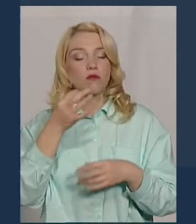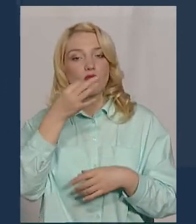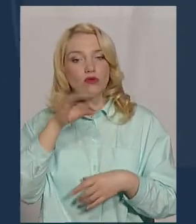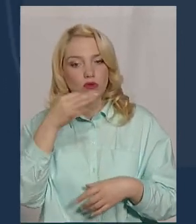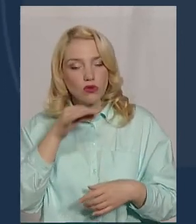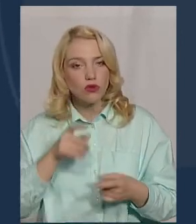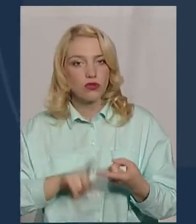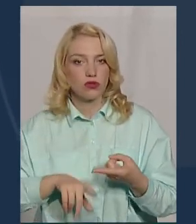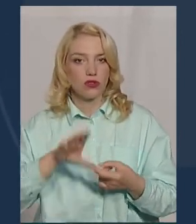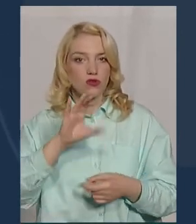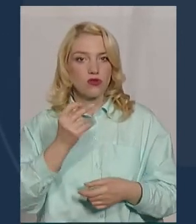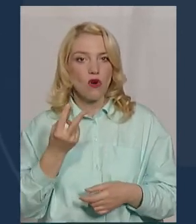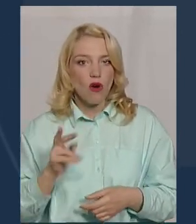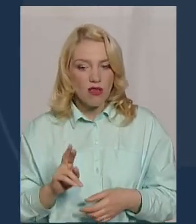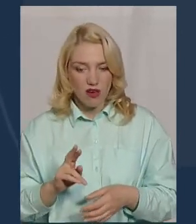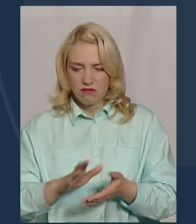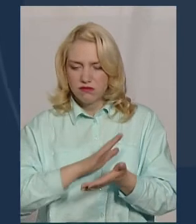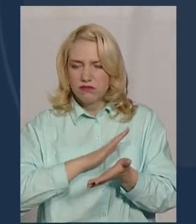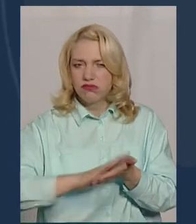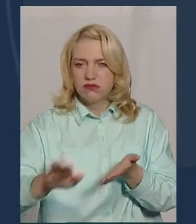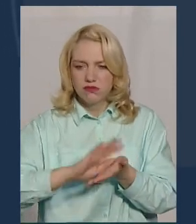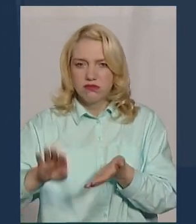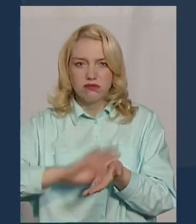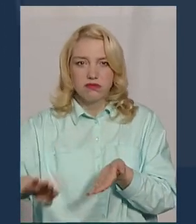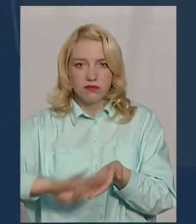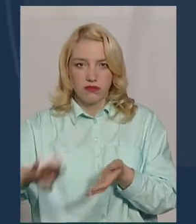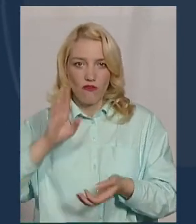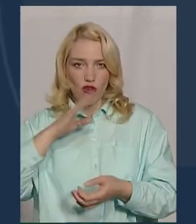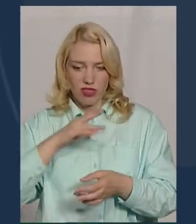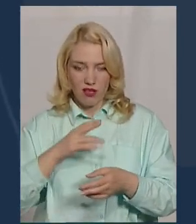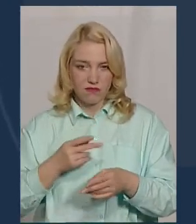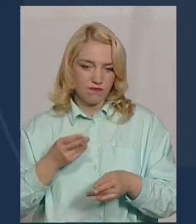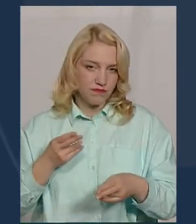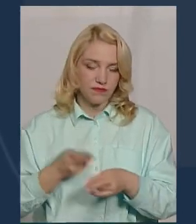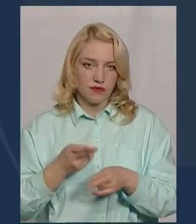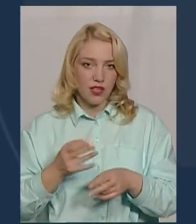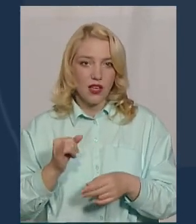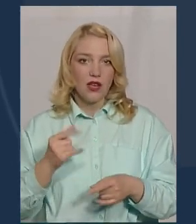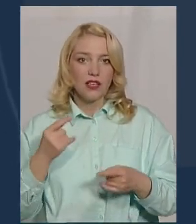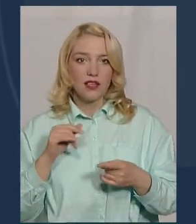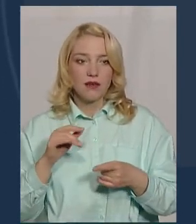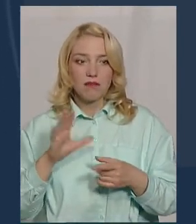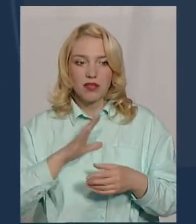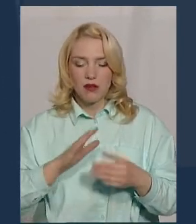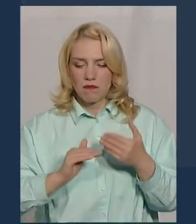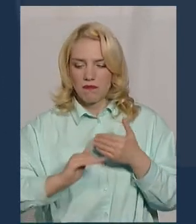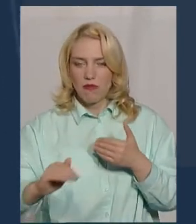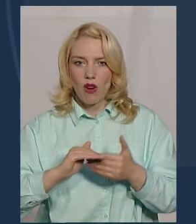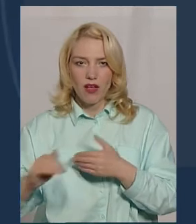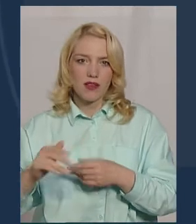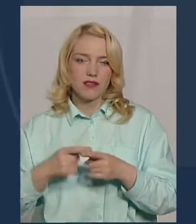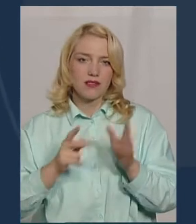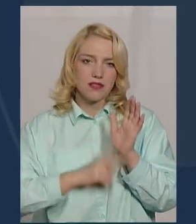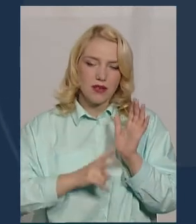сою, були змиті посіви. Частину, коли в нас були гради, проходили неділю назад, то збило повністю, є поля по 70, по